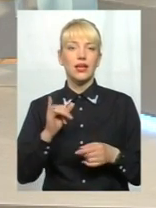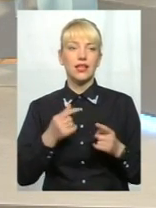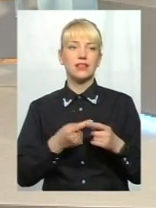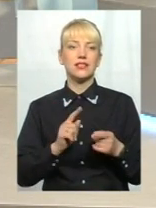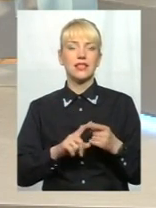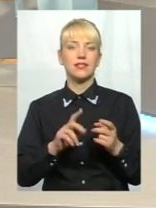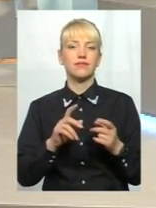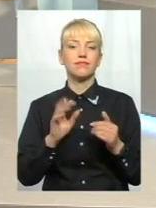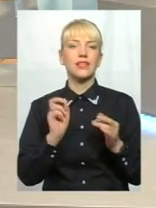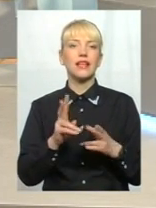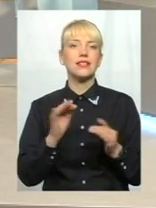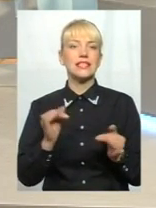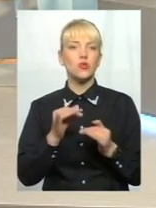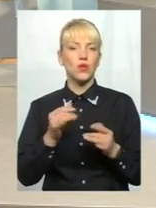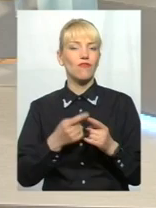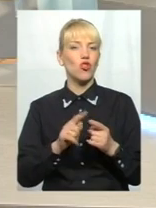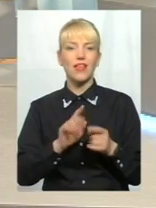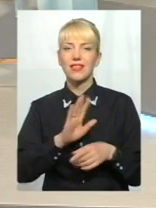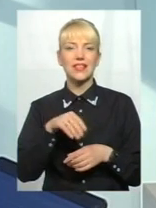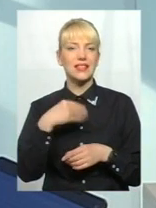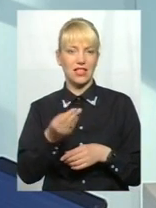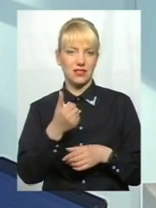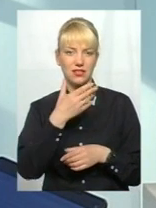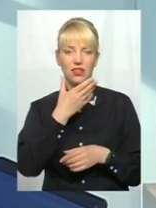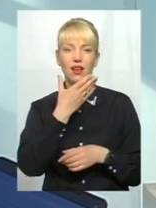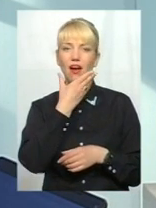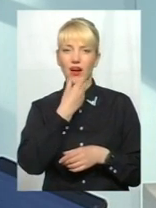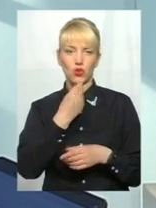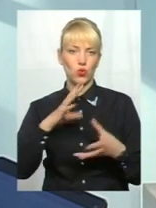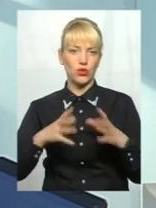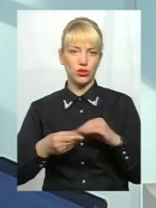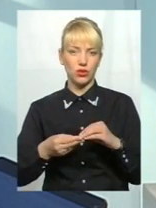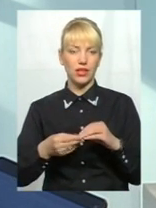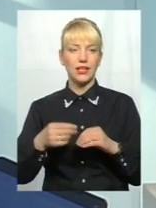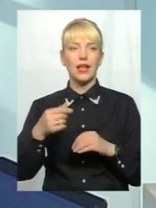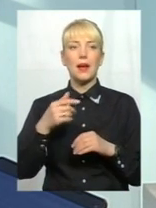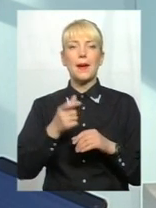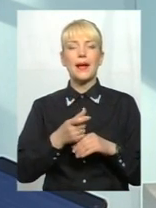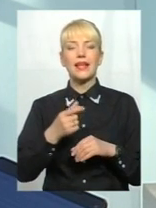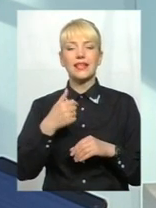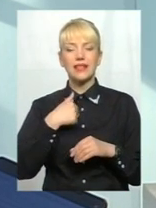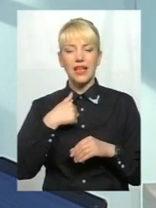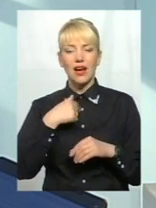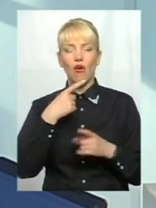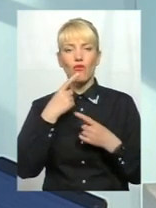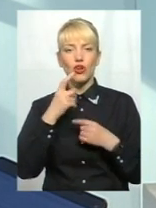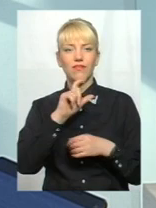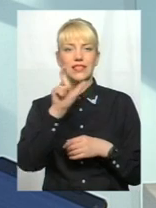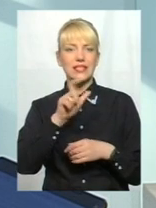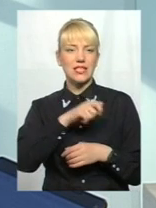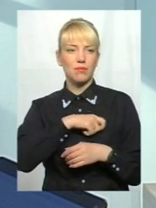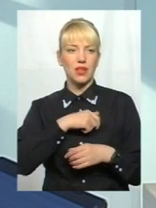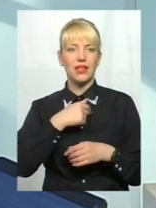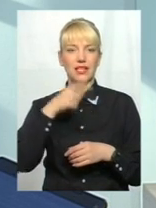ситуативна історія, і вона не дасть доброго результата. Більше того, я дебатував активно з урядовцями, мій підхід такий. Я добре знаю